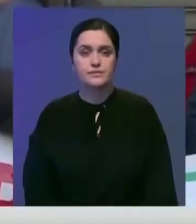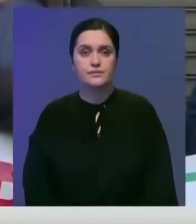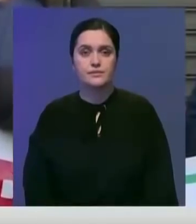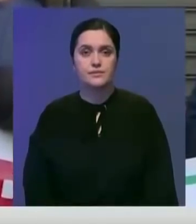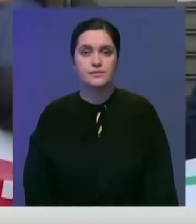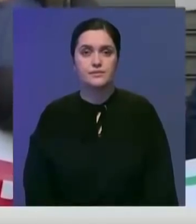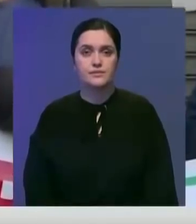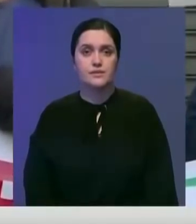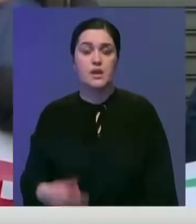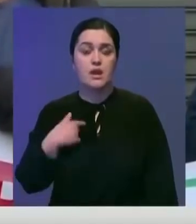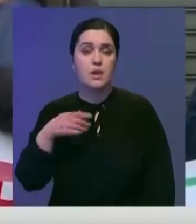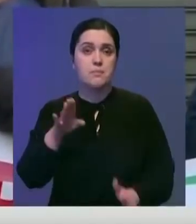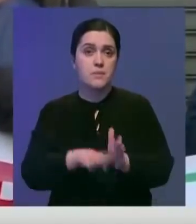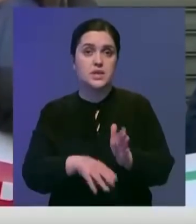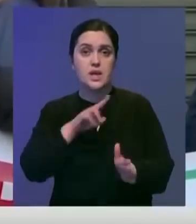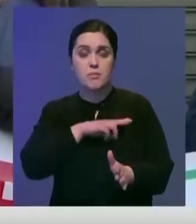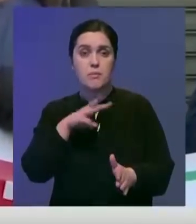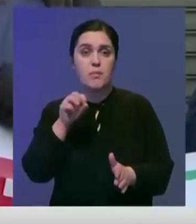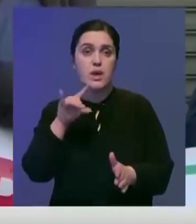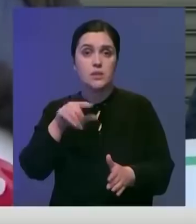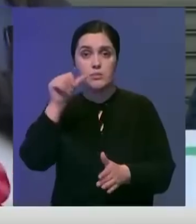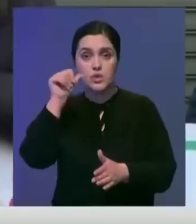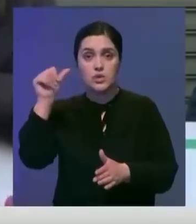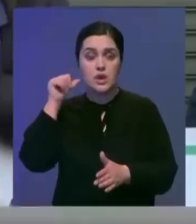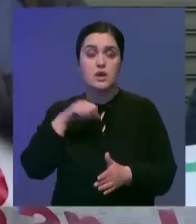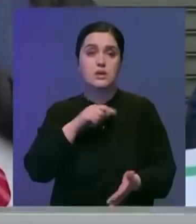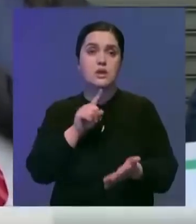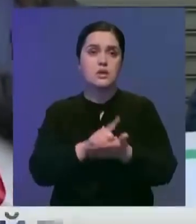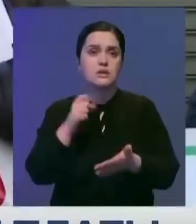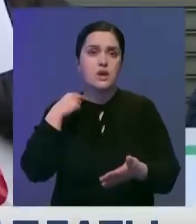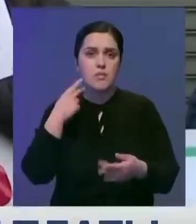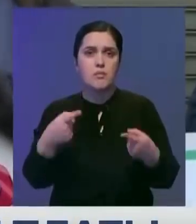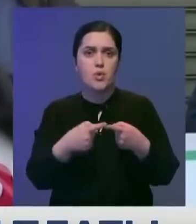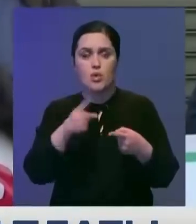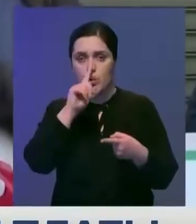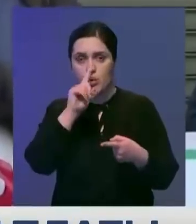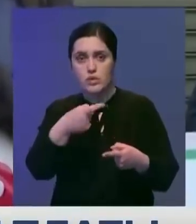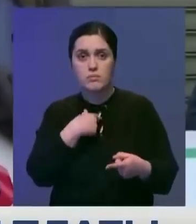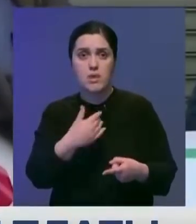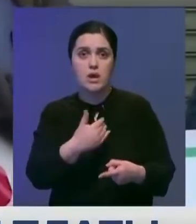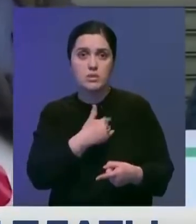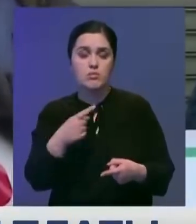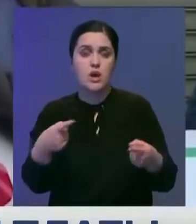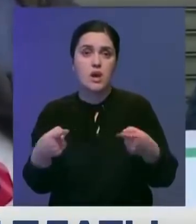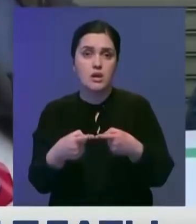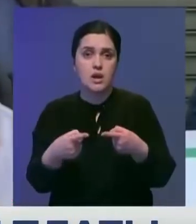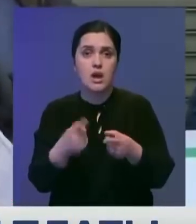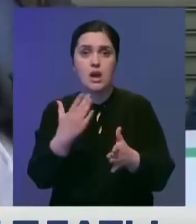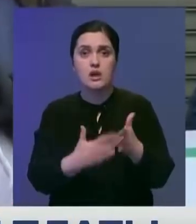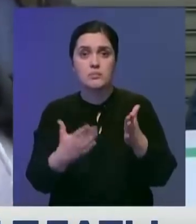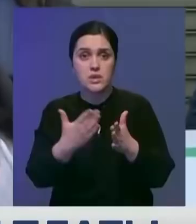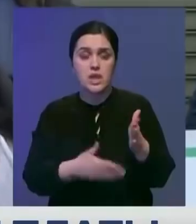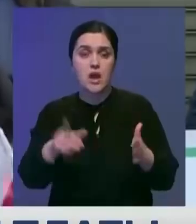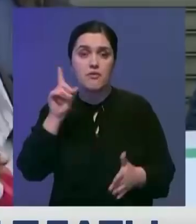Я сижу без работы с марта прошлого года. Я должна за жилье за целый год. Мы хотим, чтобы арендную плату отменили